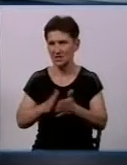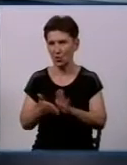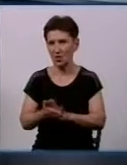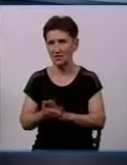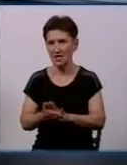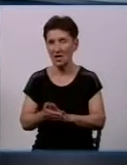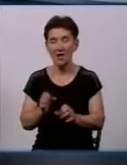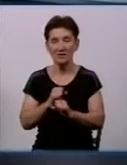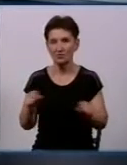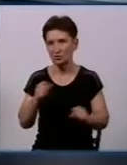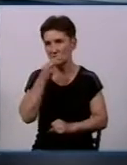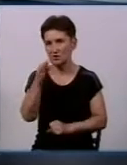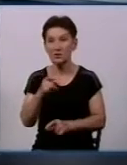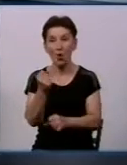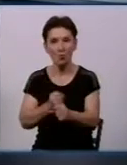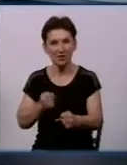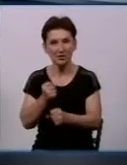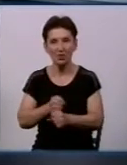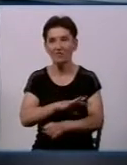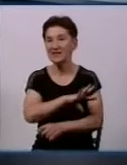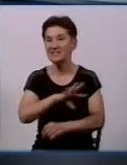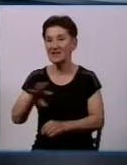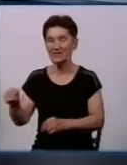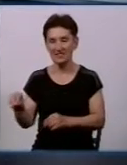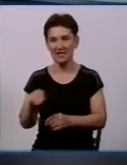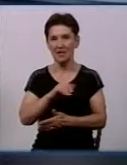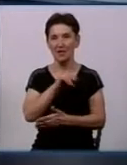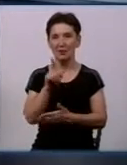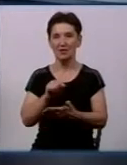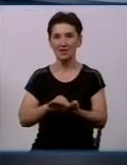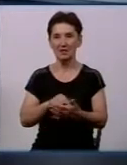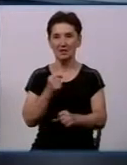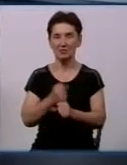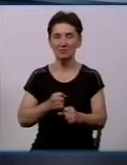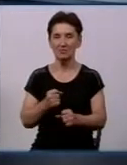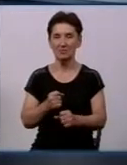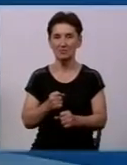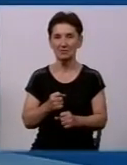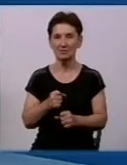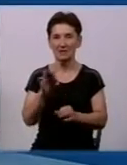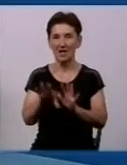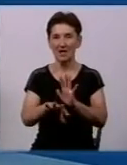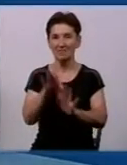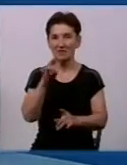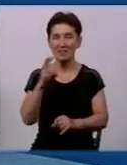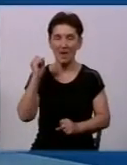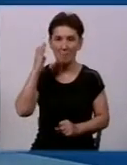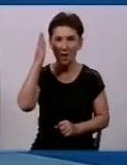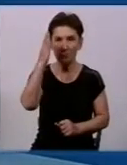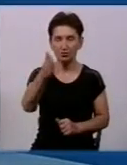сказати, що опрацьовуються всі питання, після кожної пожежі проводиться розбір і визначаються на майбутнє